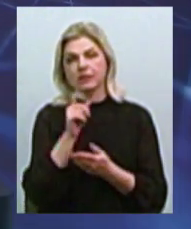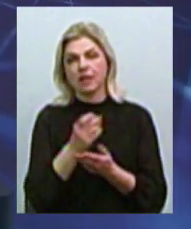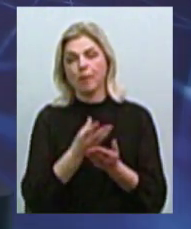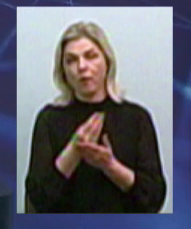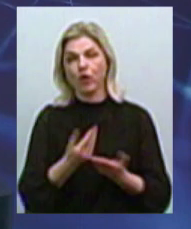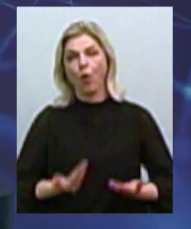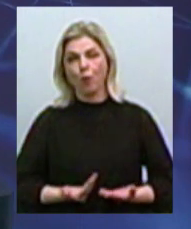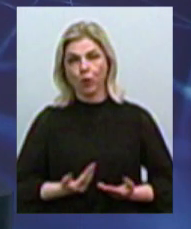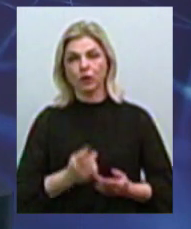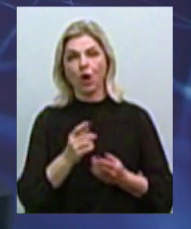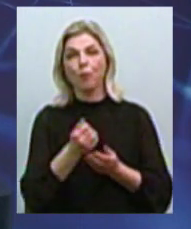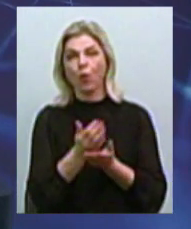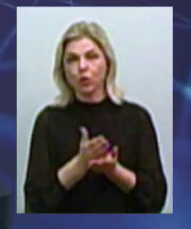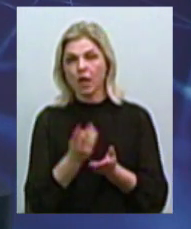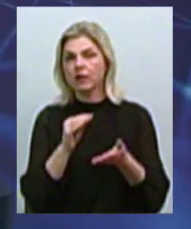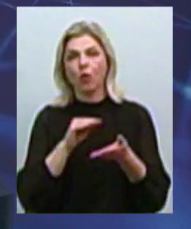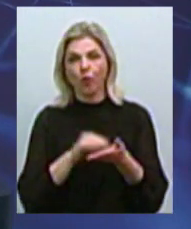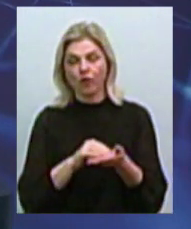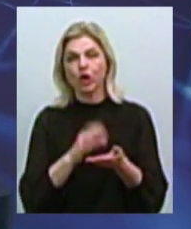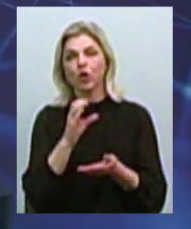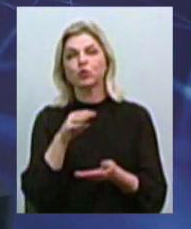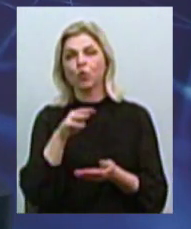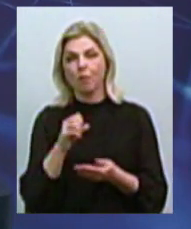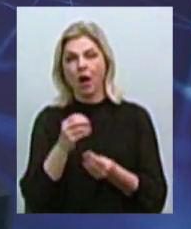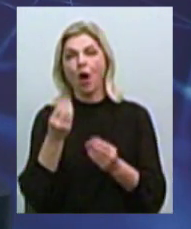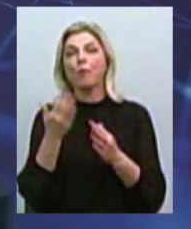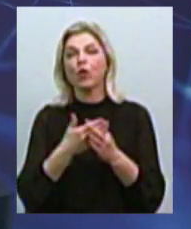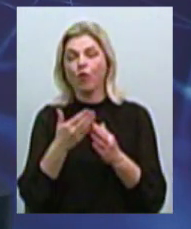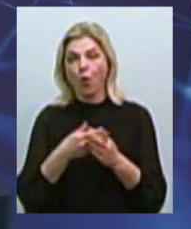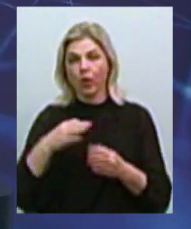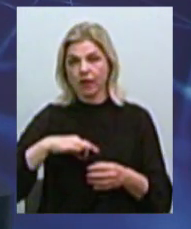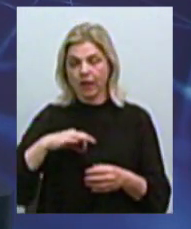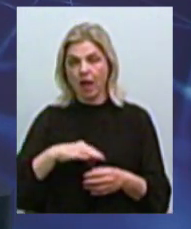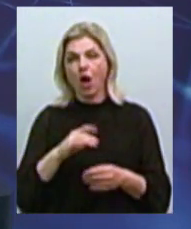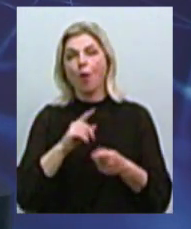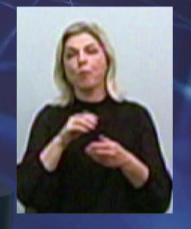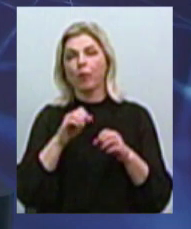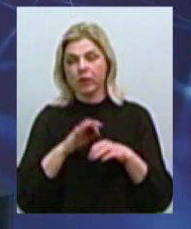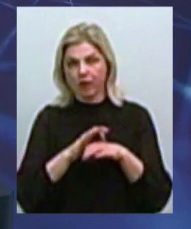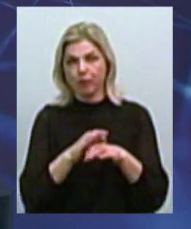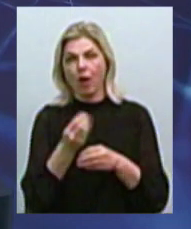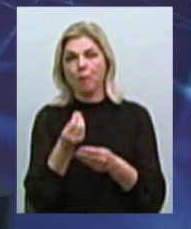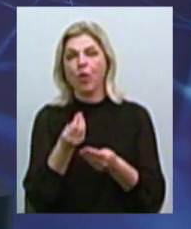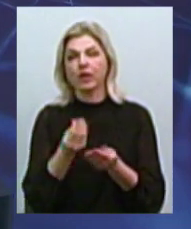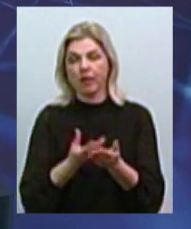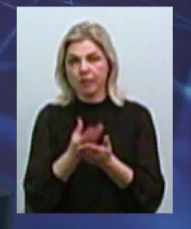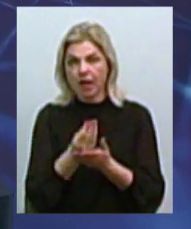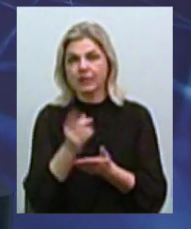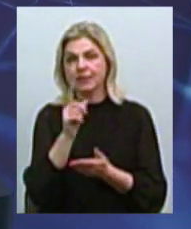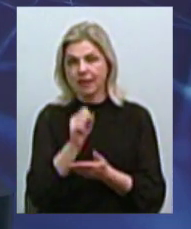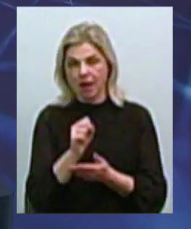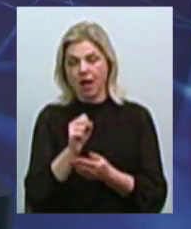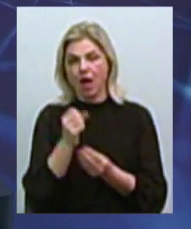комунальні послуги не вказана сума пільг. Після запровадження монетизації змінилась і процедура надання пільг.